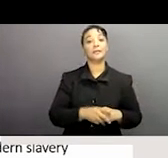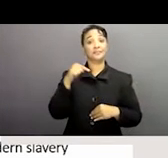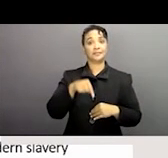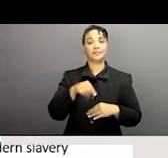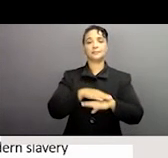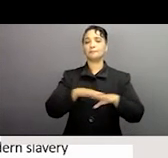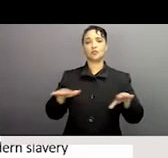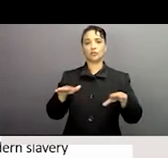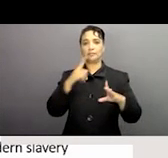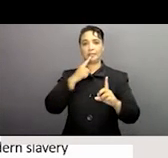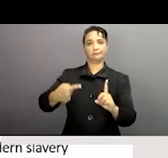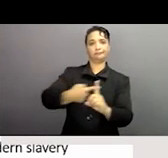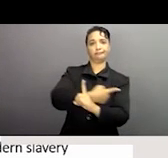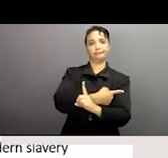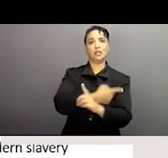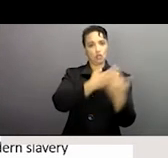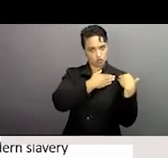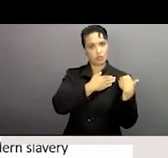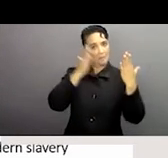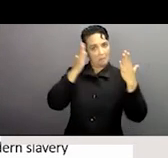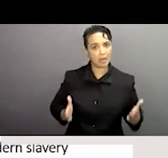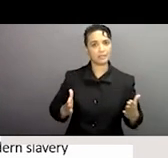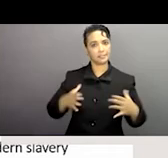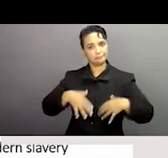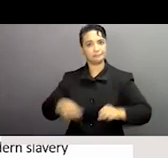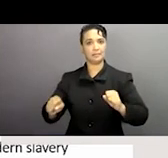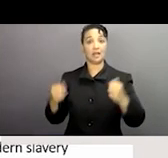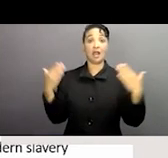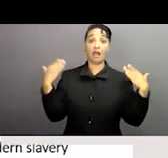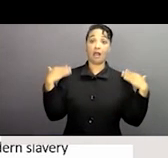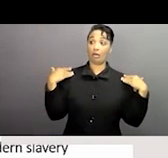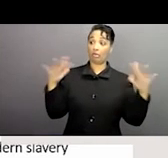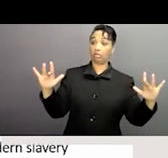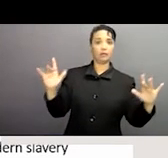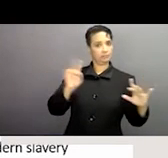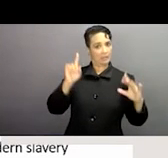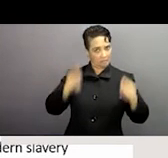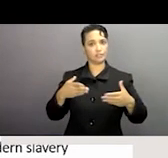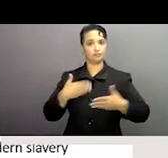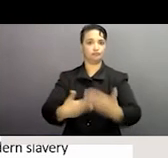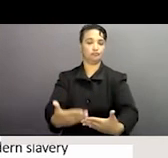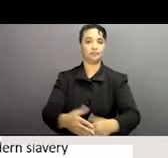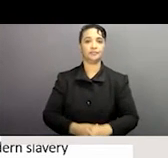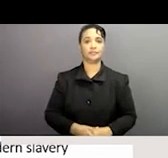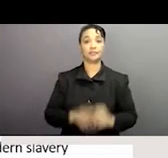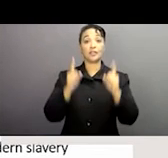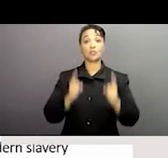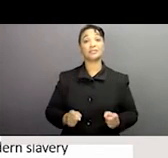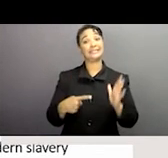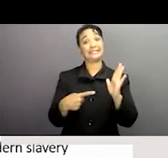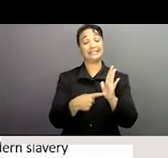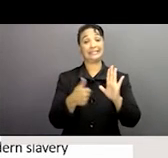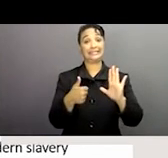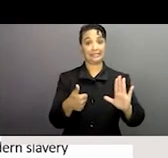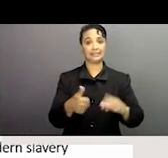en ce qui concerne les non dérogables ou les obligations non dérogables de la partie des états de tout fait le principe numéro 6